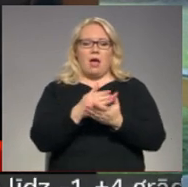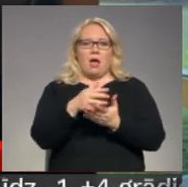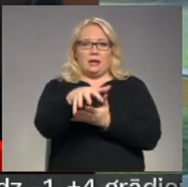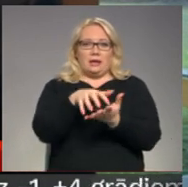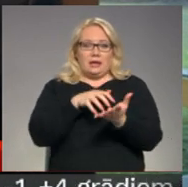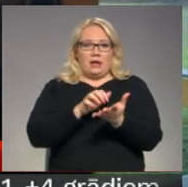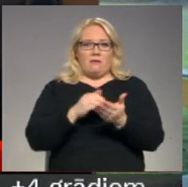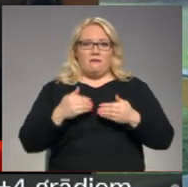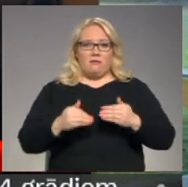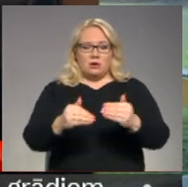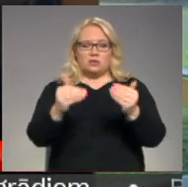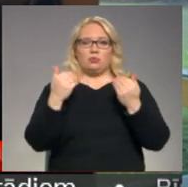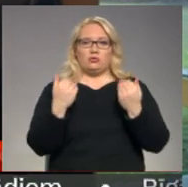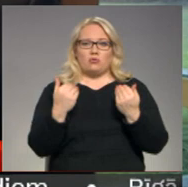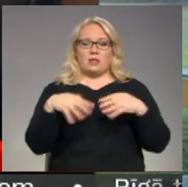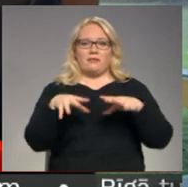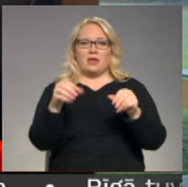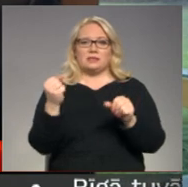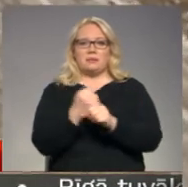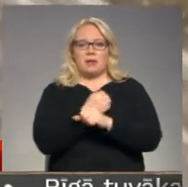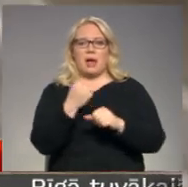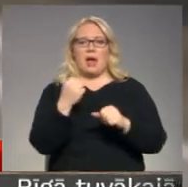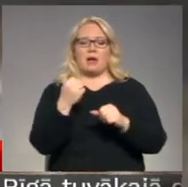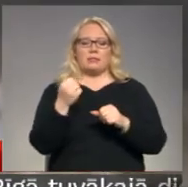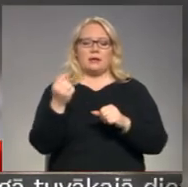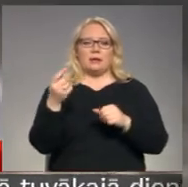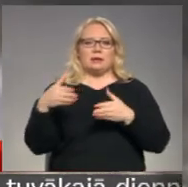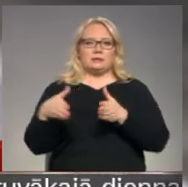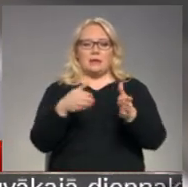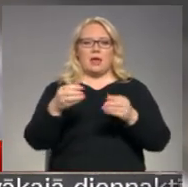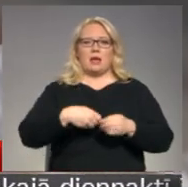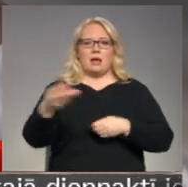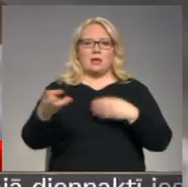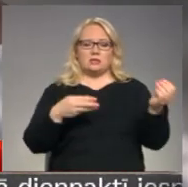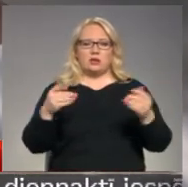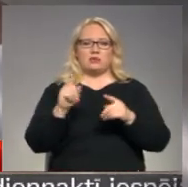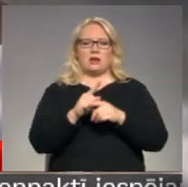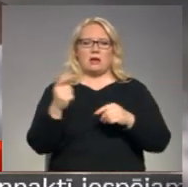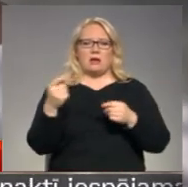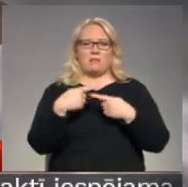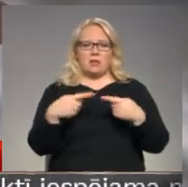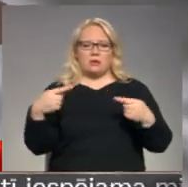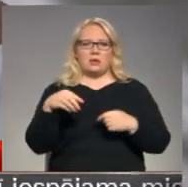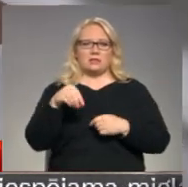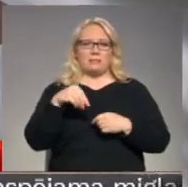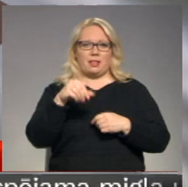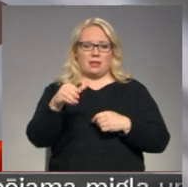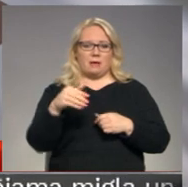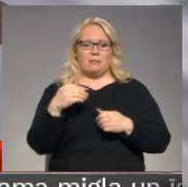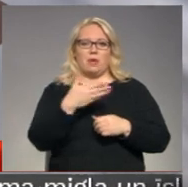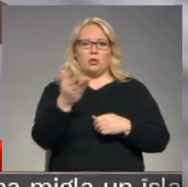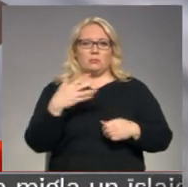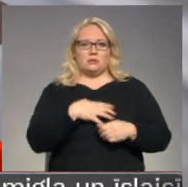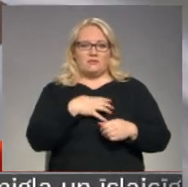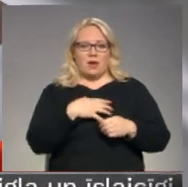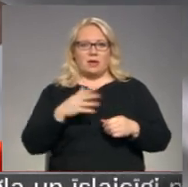savukārt šodien mēs veiksim gan ceļu ievošanu, gan kaisīšanu ar pretslīdzi materiālu protī, ar smilti. Jums vajag sagādīt